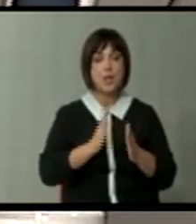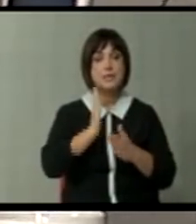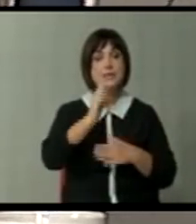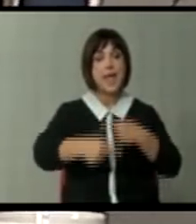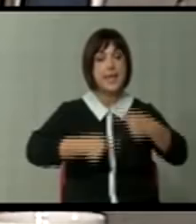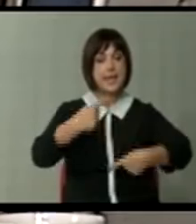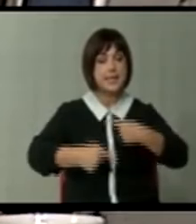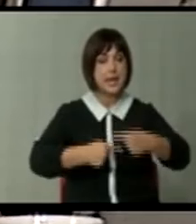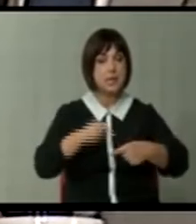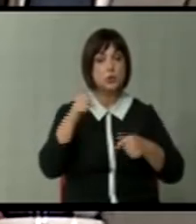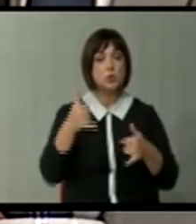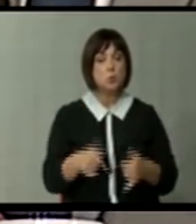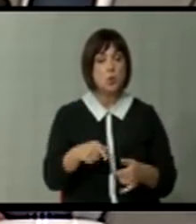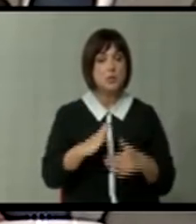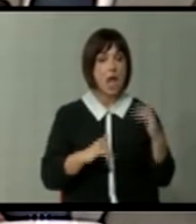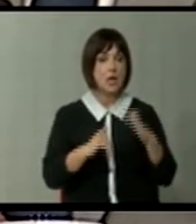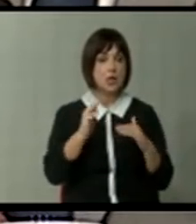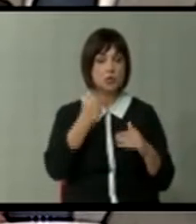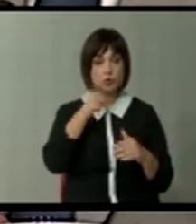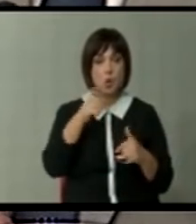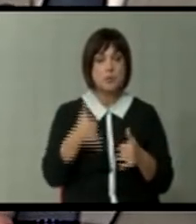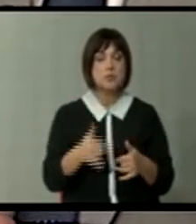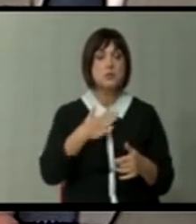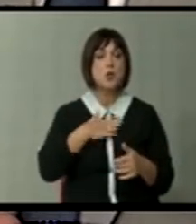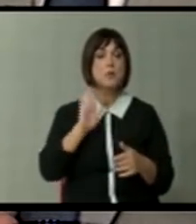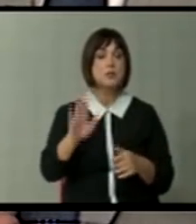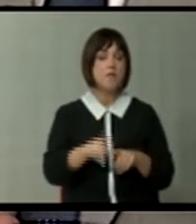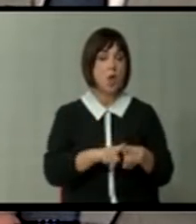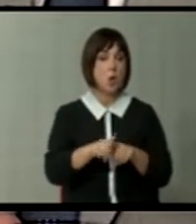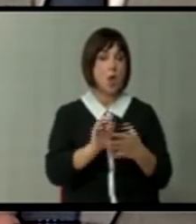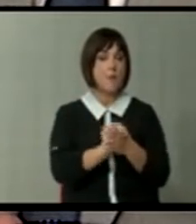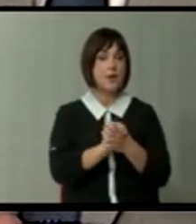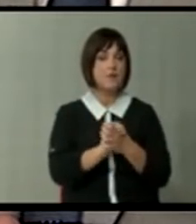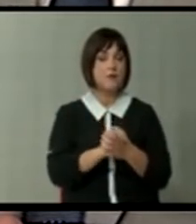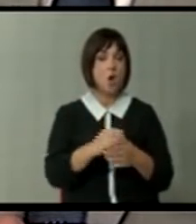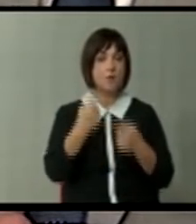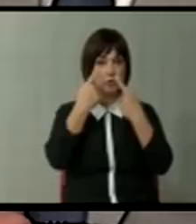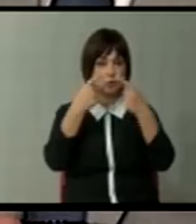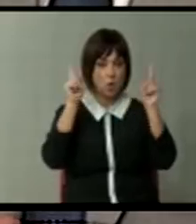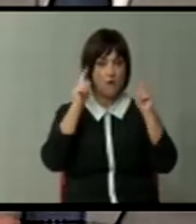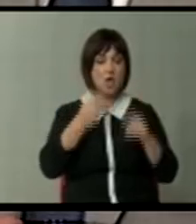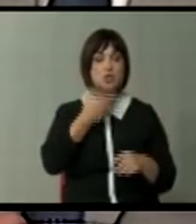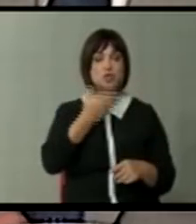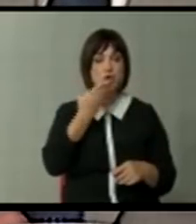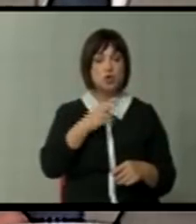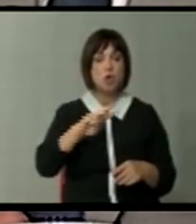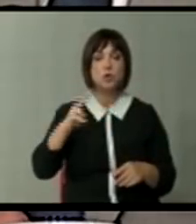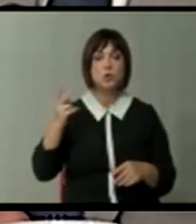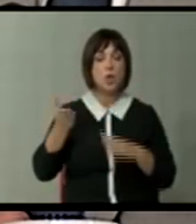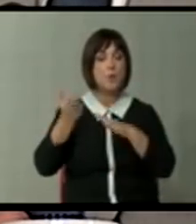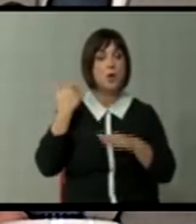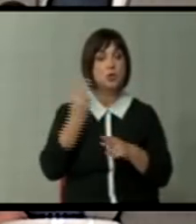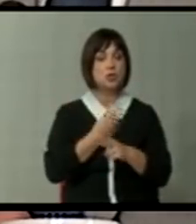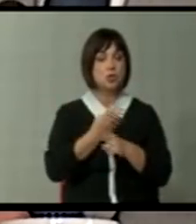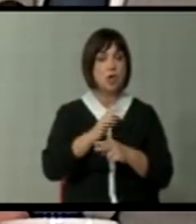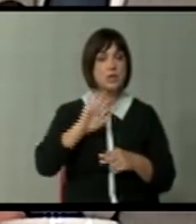генерации овде да градат тоа што денес како имаат нивните колеги и пријатели во Словачка, во Чешка или во другите поранешни